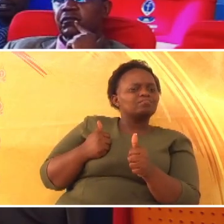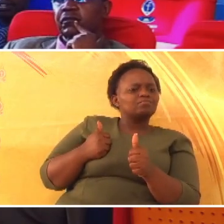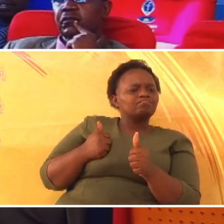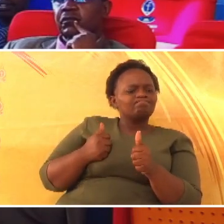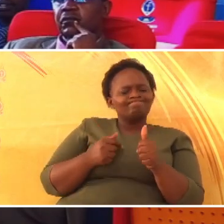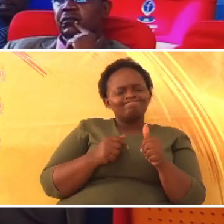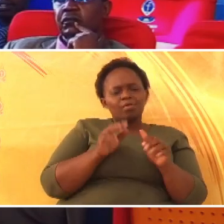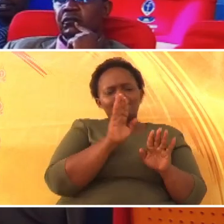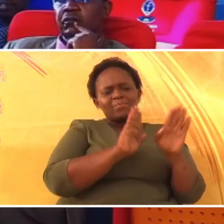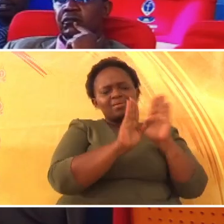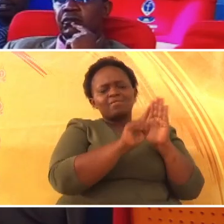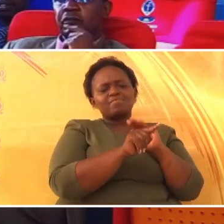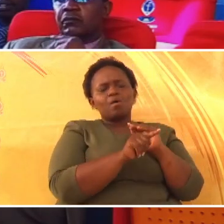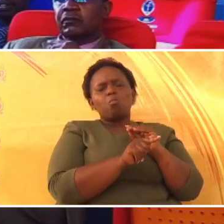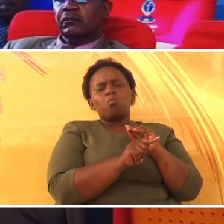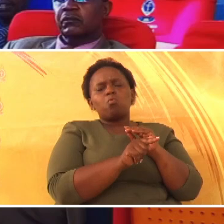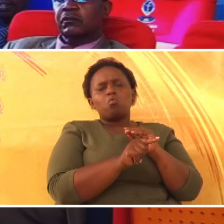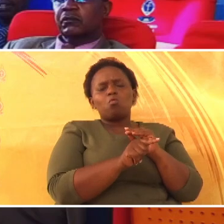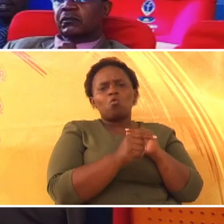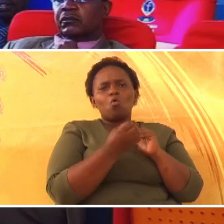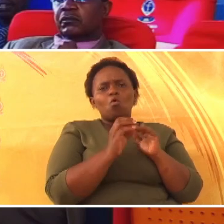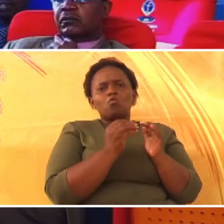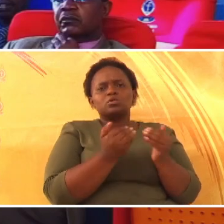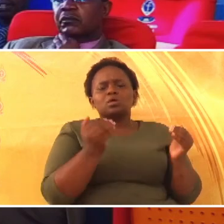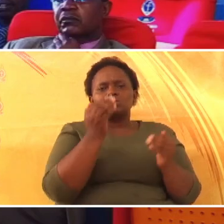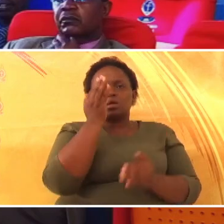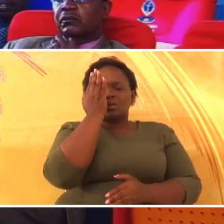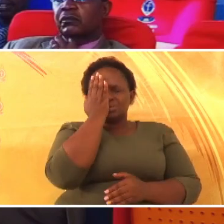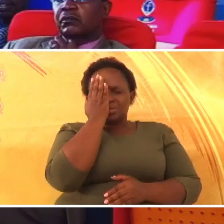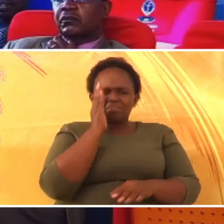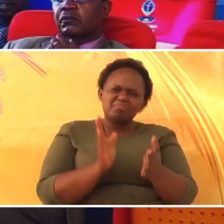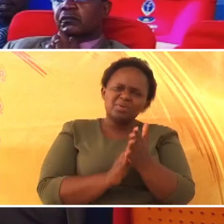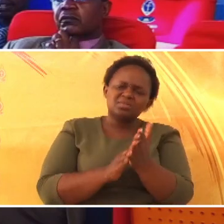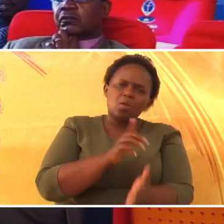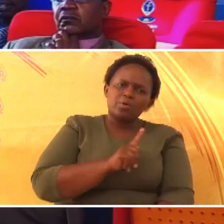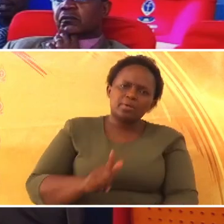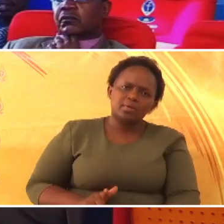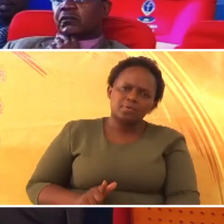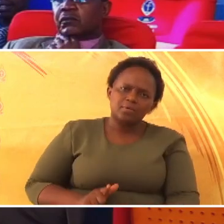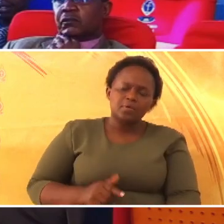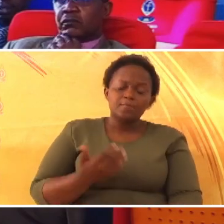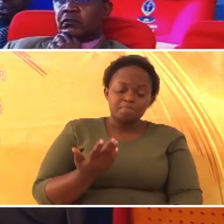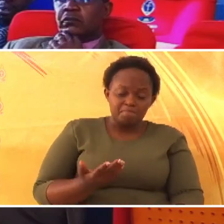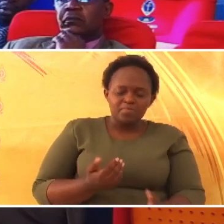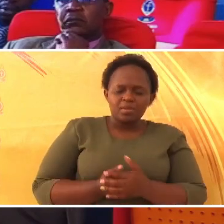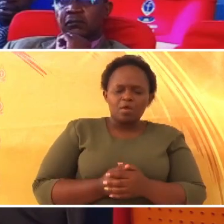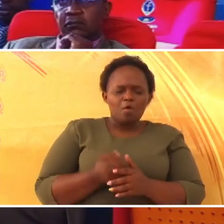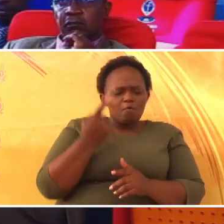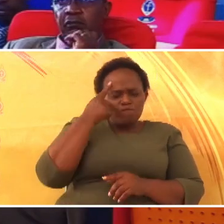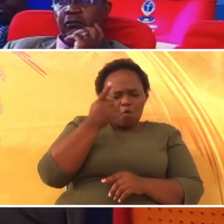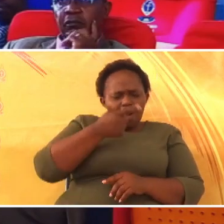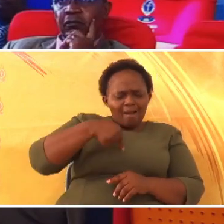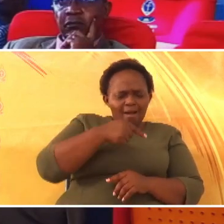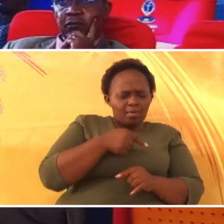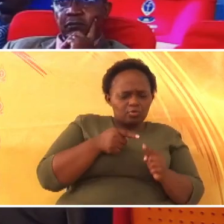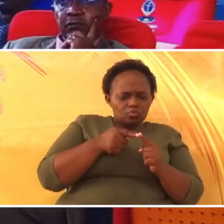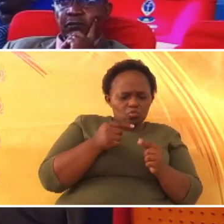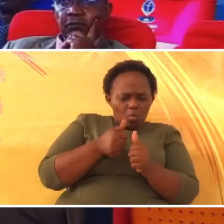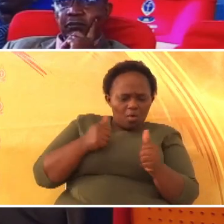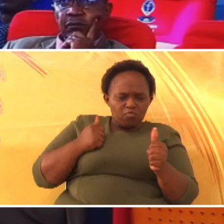hawa wana waisiraeli. Wana asifiwe. Na hili tufanye hivyo,